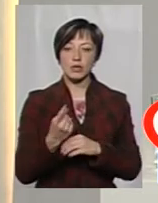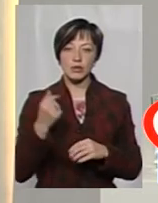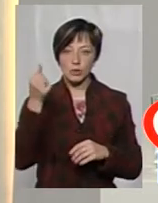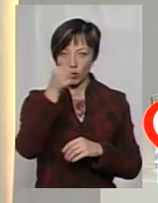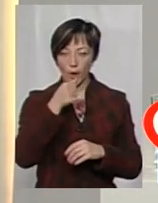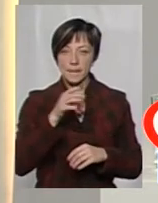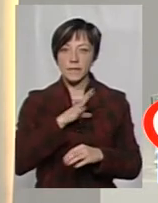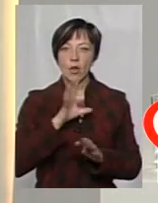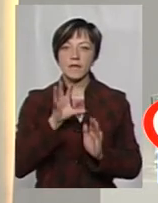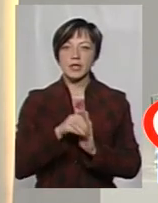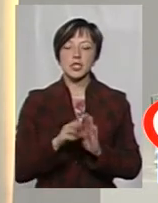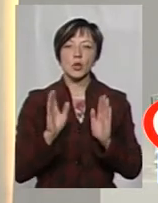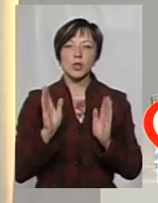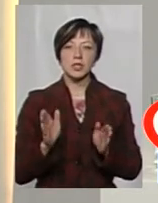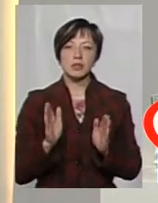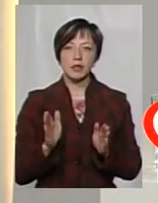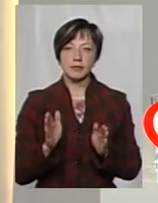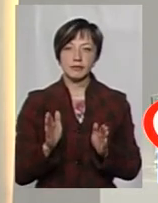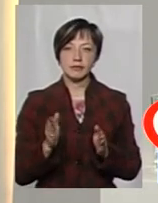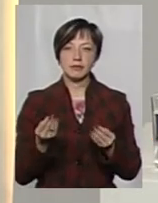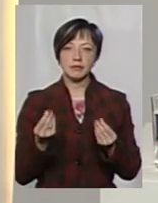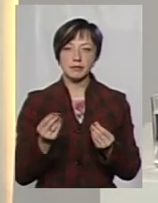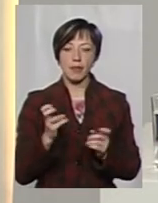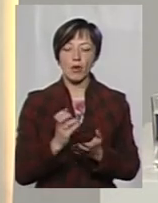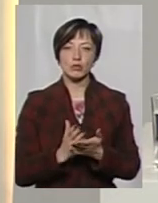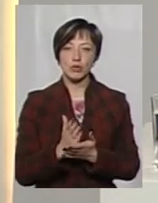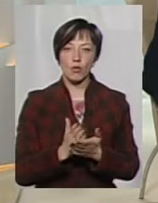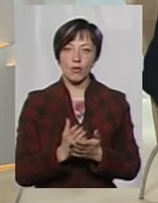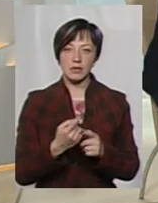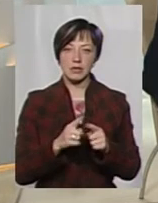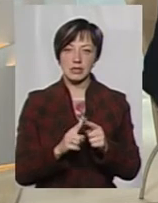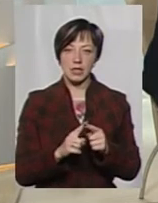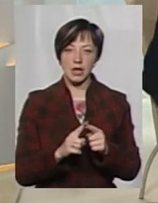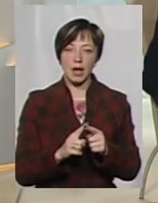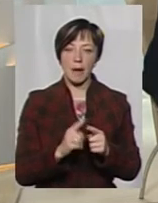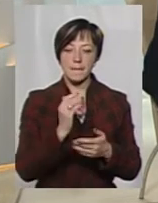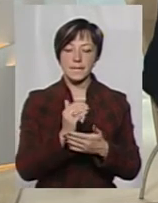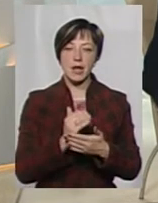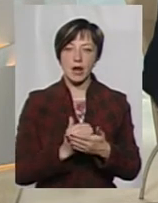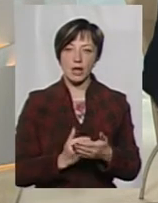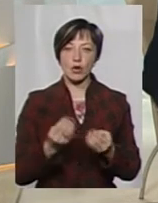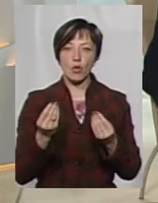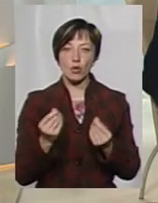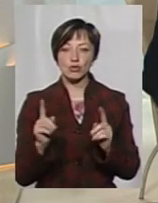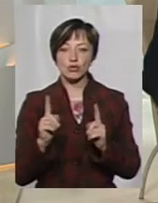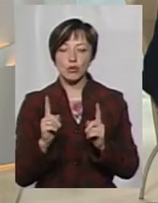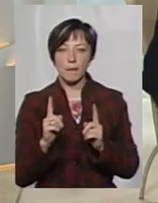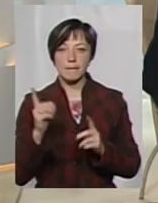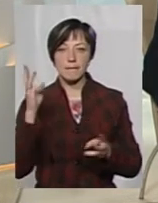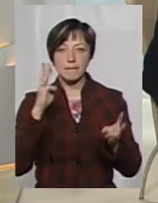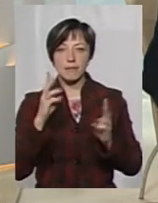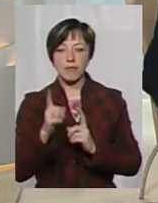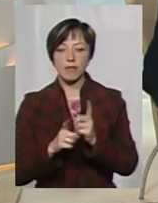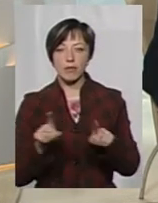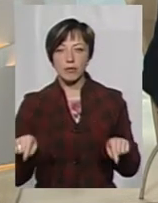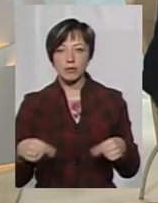року було внесено тільки кошти на обслуговування даних мереж, а кошти на те, щоб вони потім